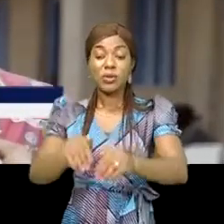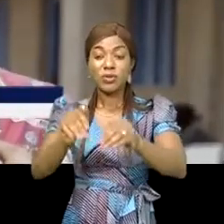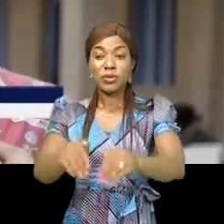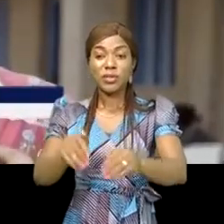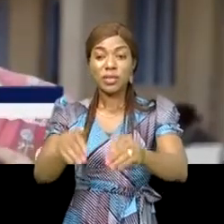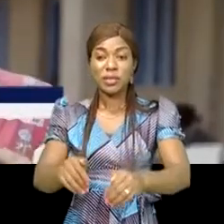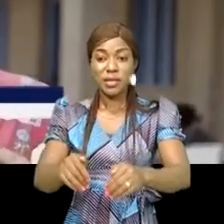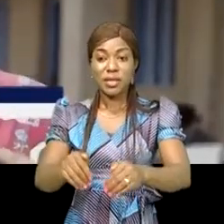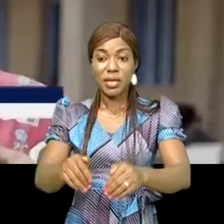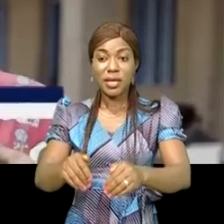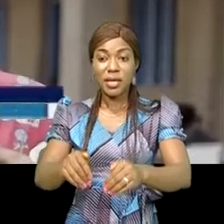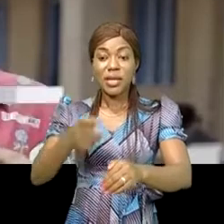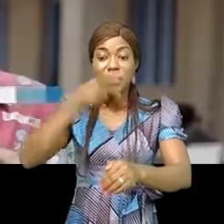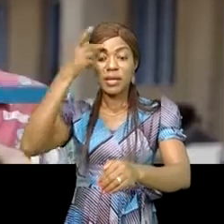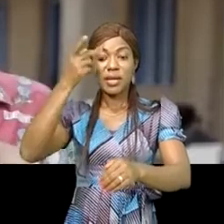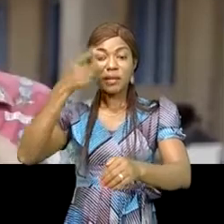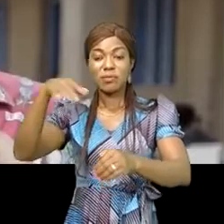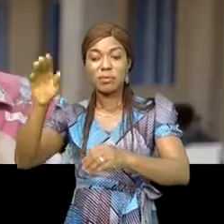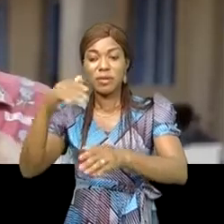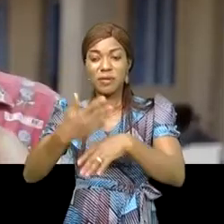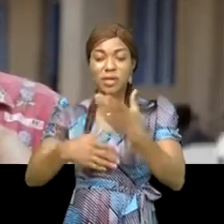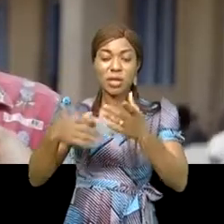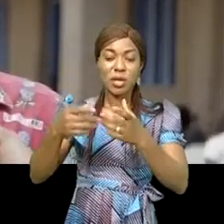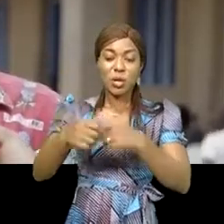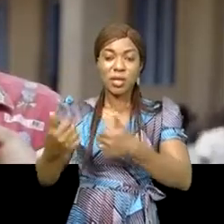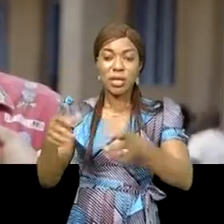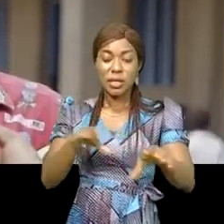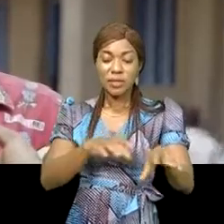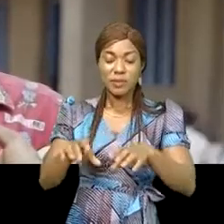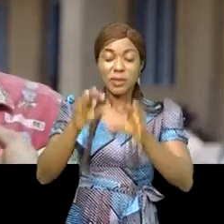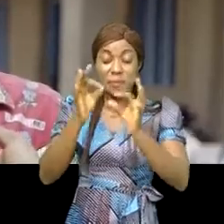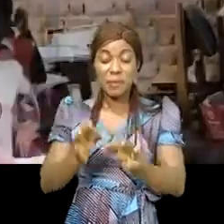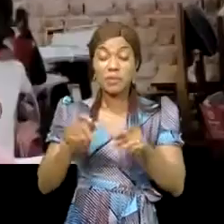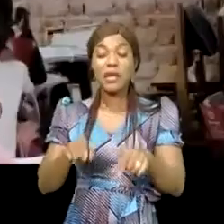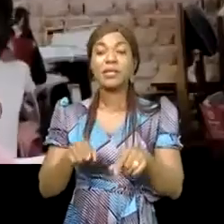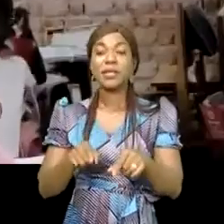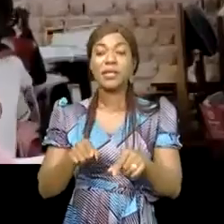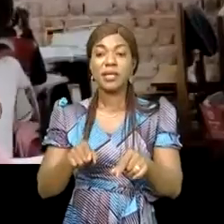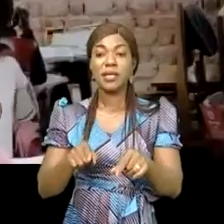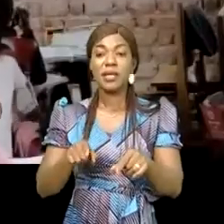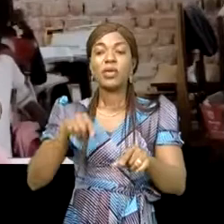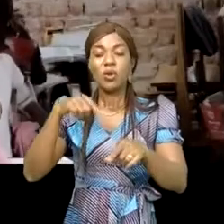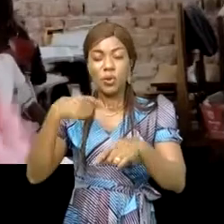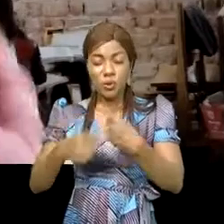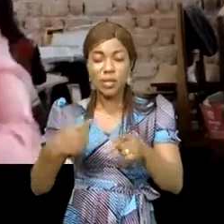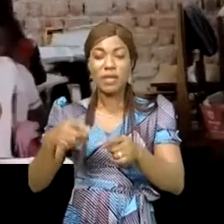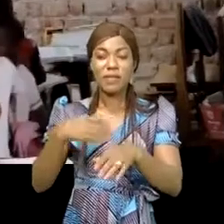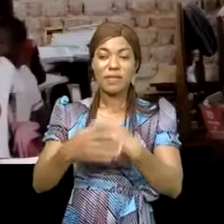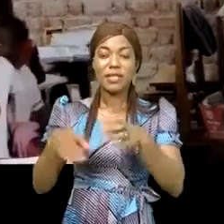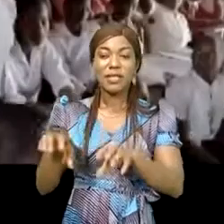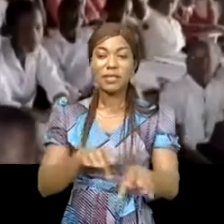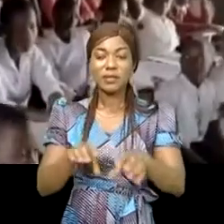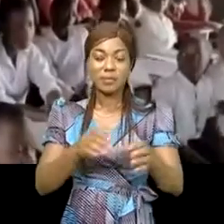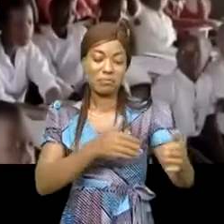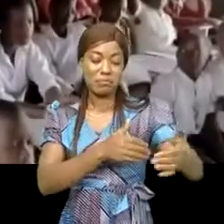faire leurs activités chambestres. Actuellement, ils commencent à faire leurs activités dans les entités qui se trouvent